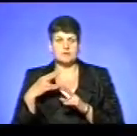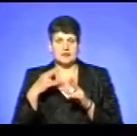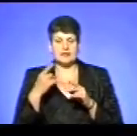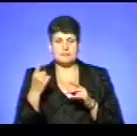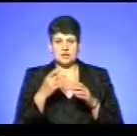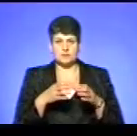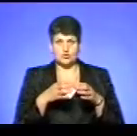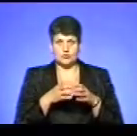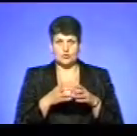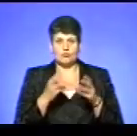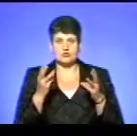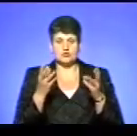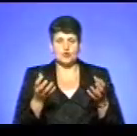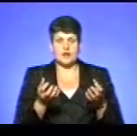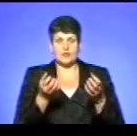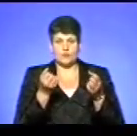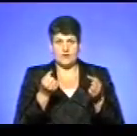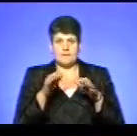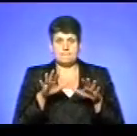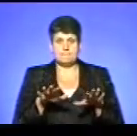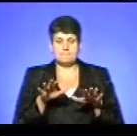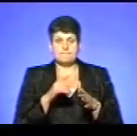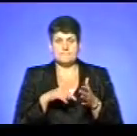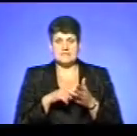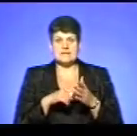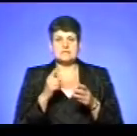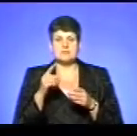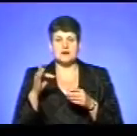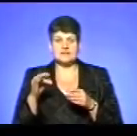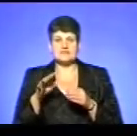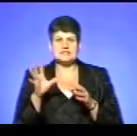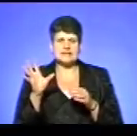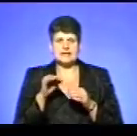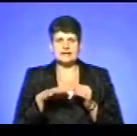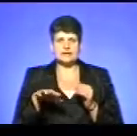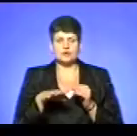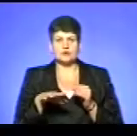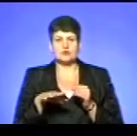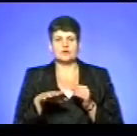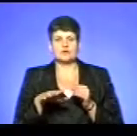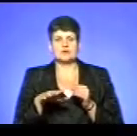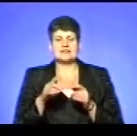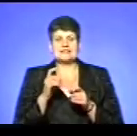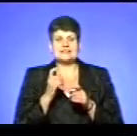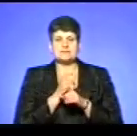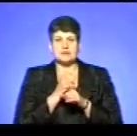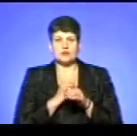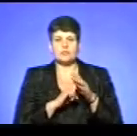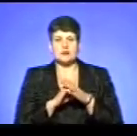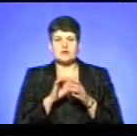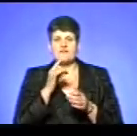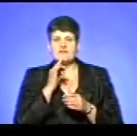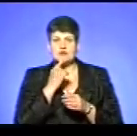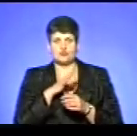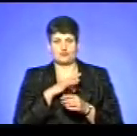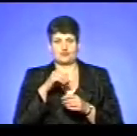підрозділи пожежно-рятувальні міста Збаража, взагалі на територію навіть спиртобази було важко зайти без спеціального